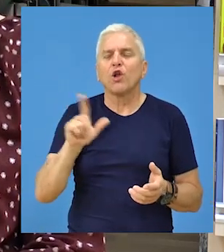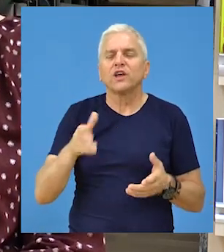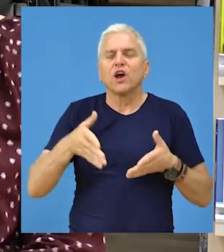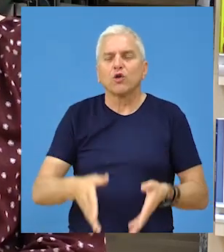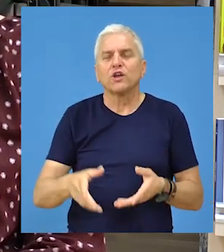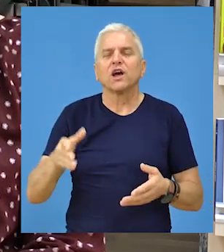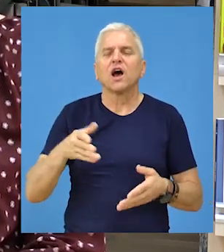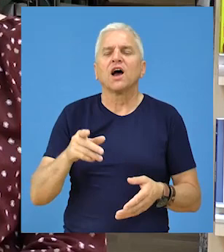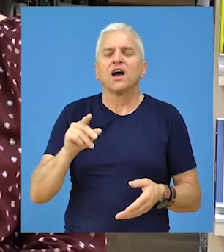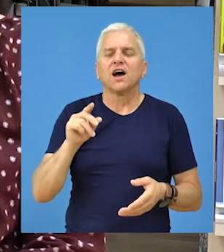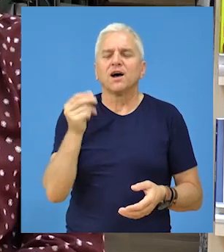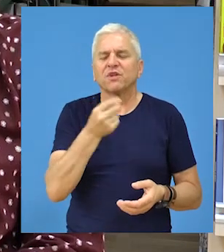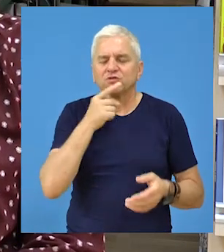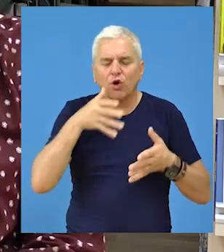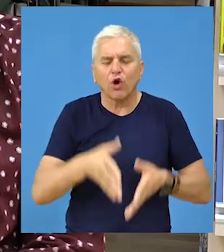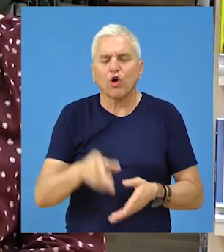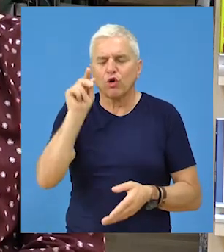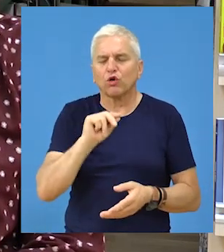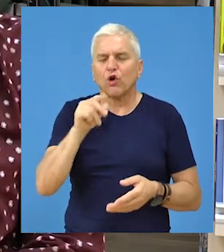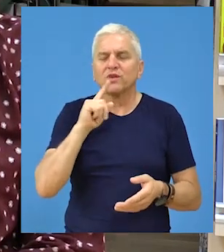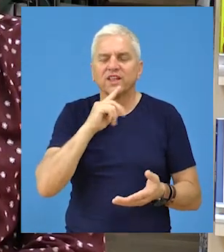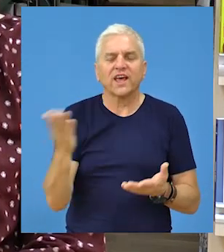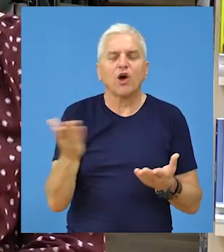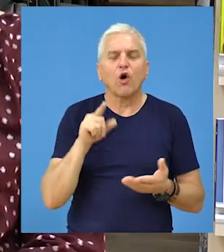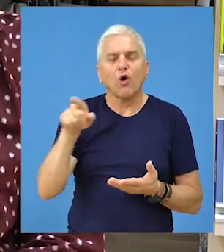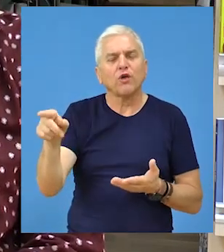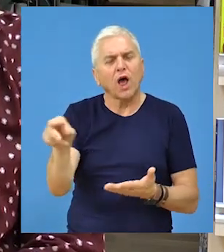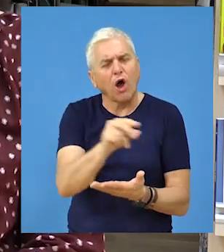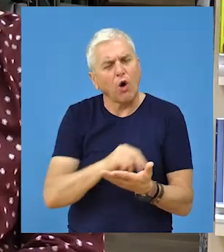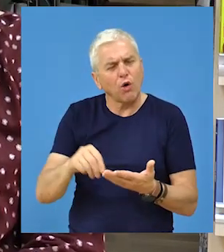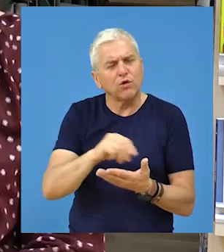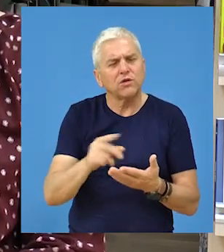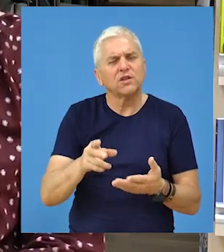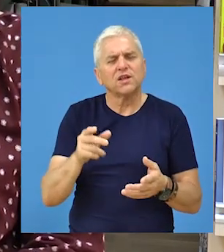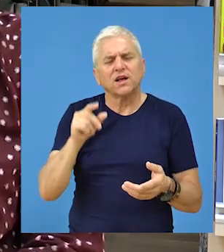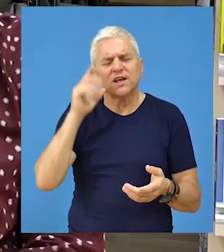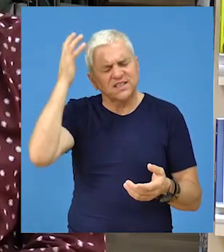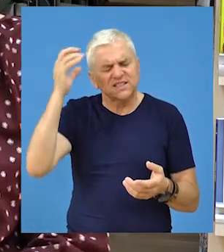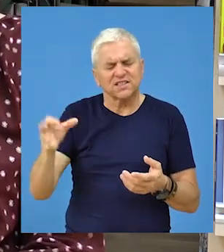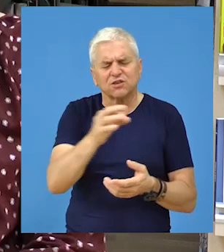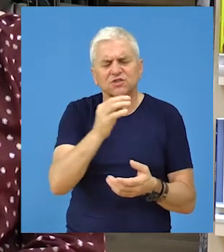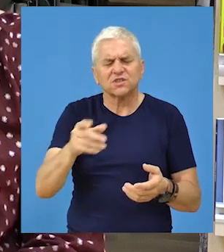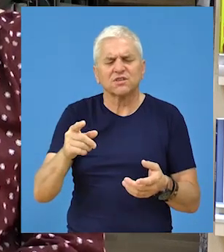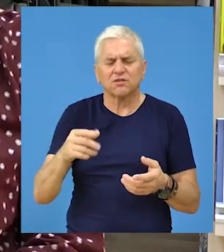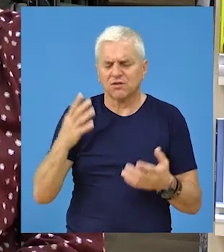roblja u kojoj ona u stvari obrađuje palanački mentalitet